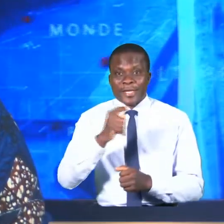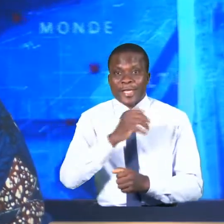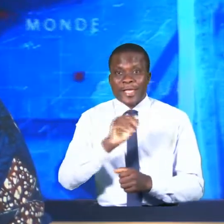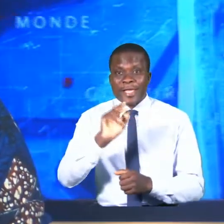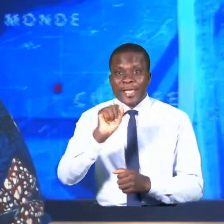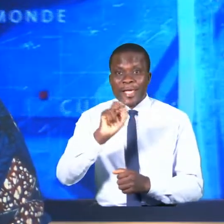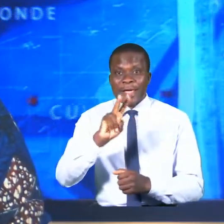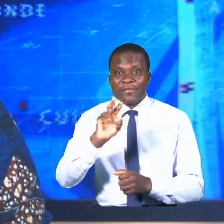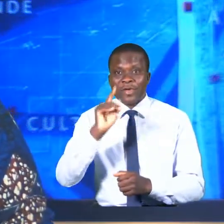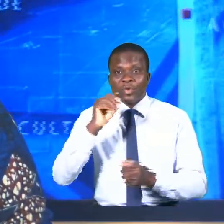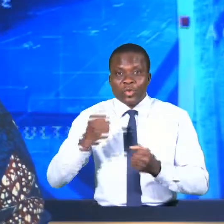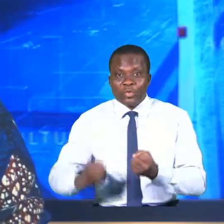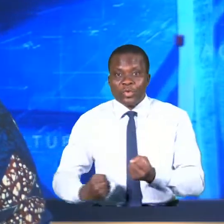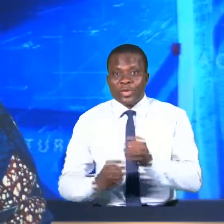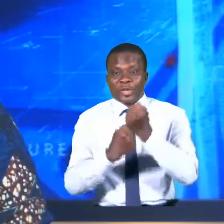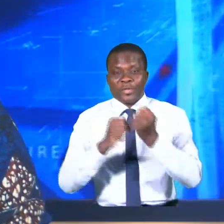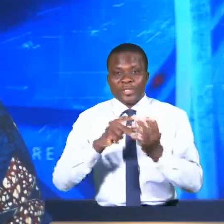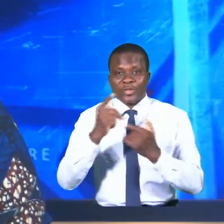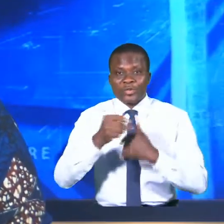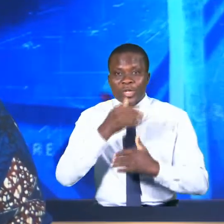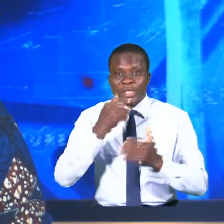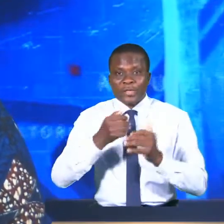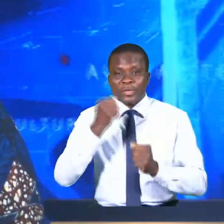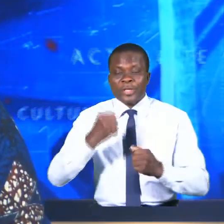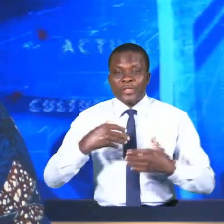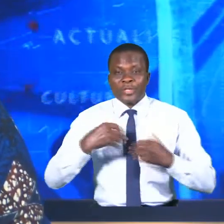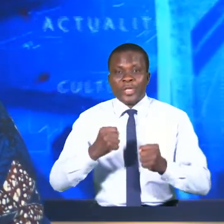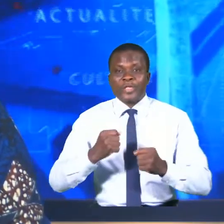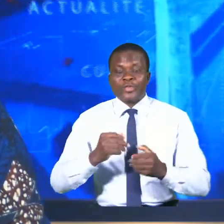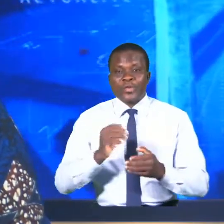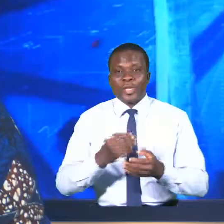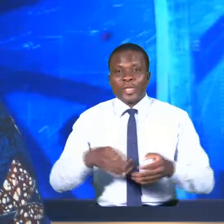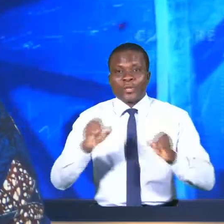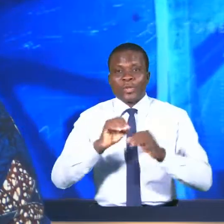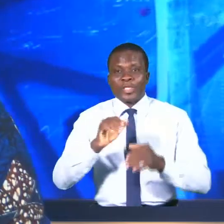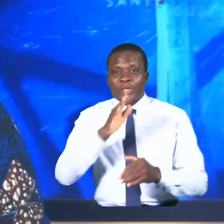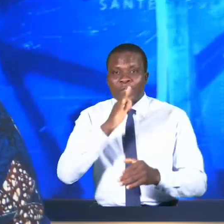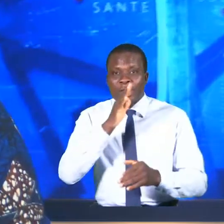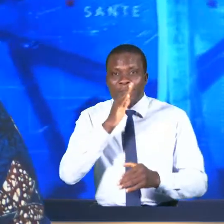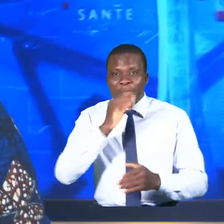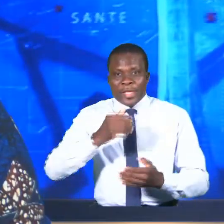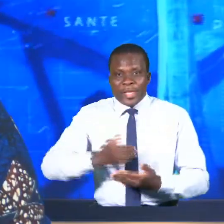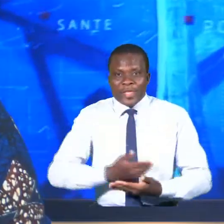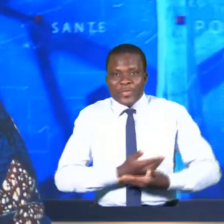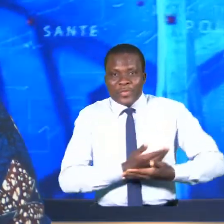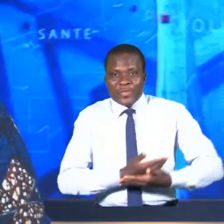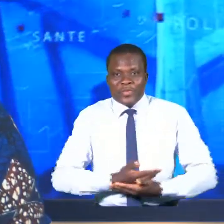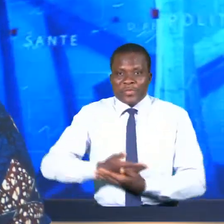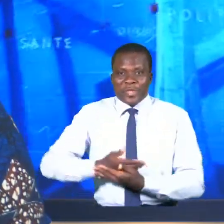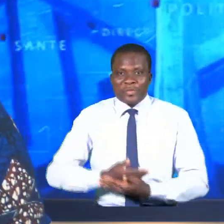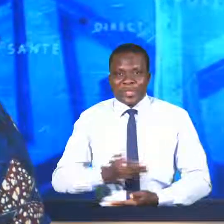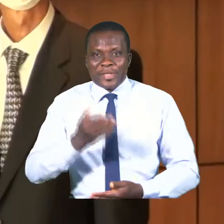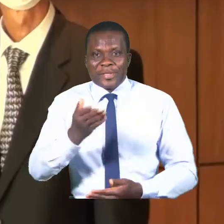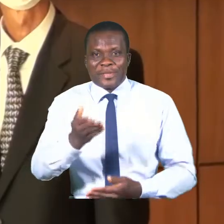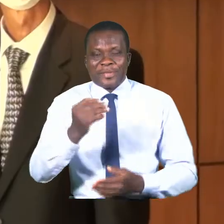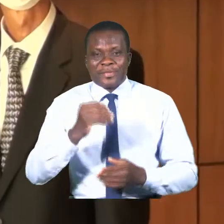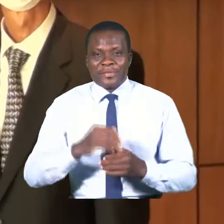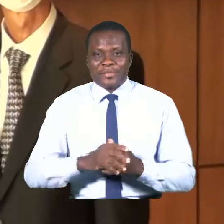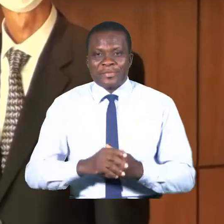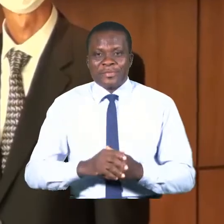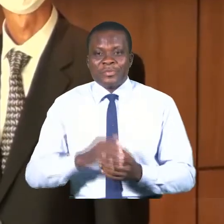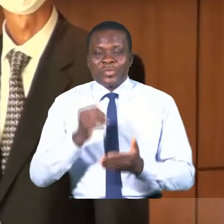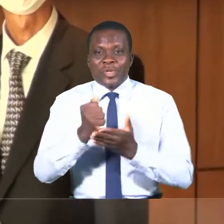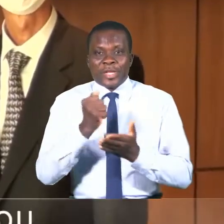pour renforcer le projet d'amélioration des soins essentiels de la mère et du nouveau-né. Plus de précisions à travers cet élément. L